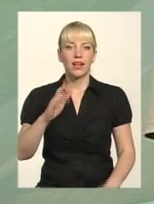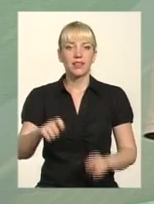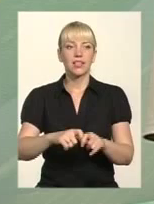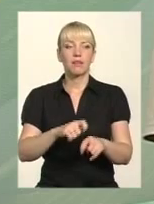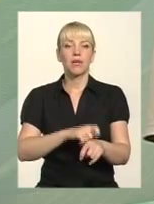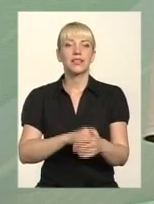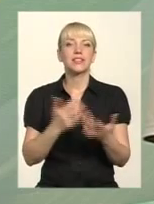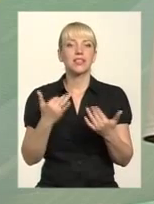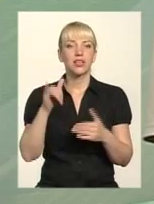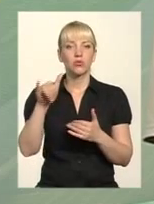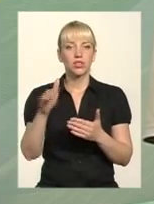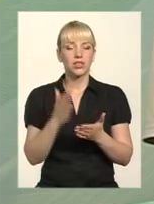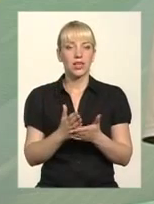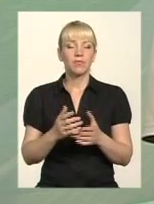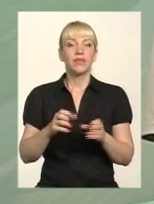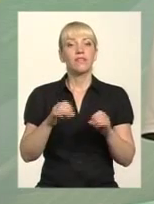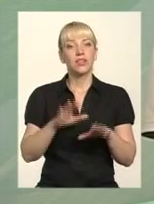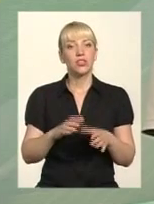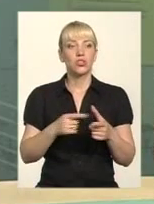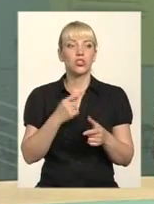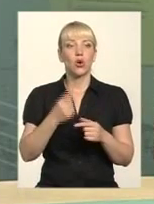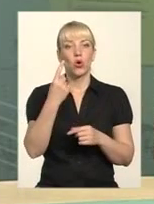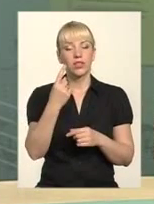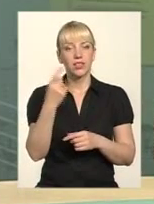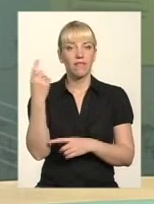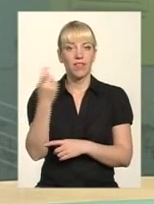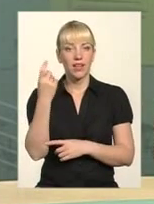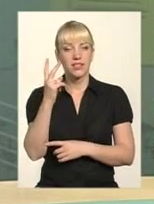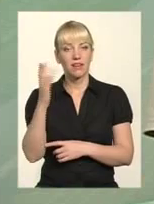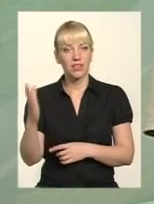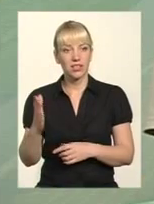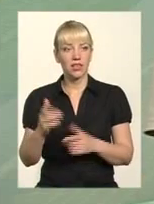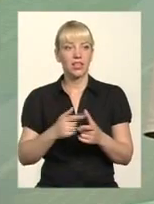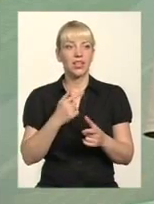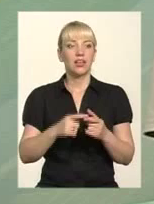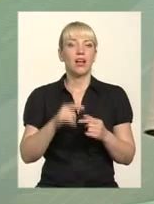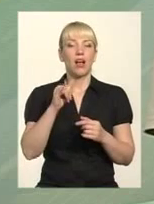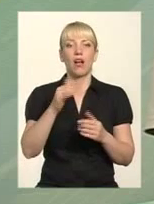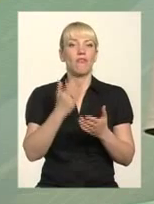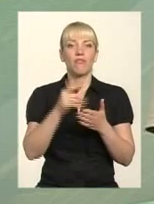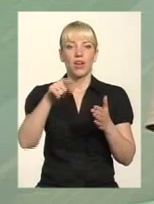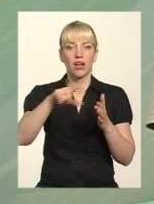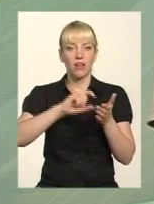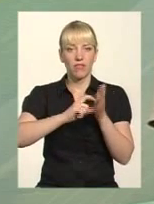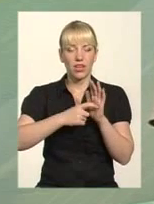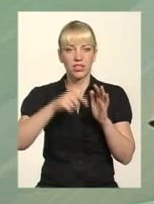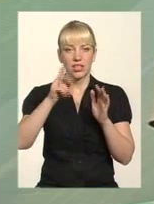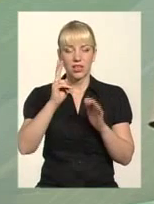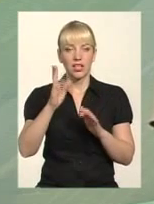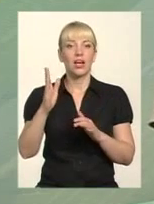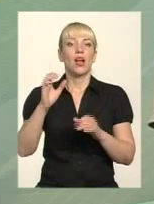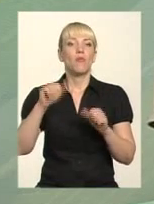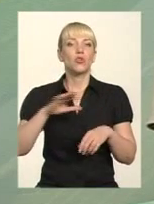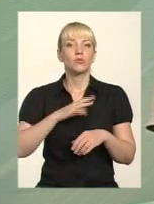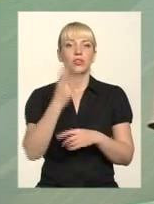вирішують, чи квартира, один власник квартири, тому що в квартирі може бути три співвласника. Тобто тоді виходить дуже велика